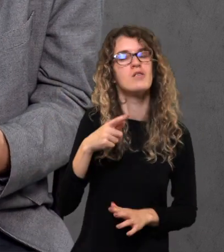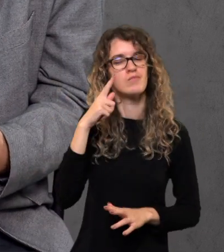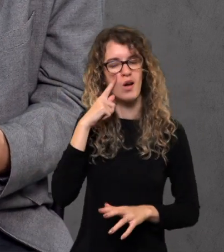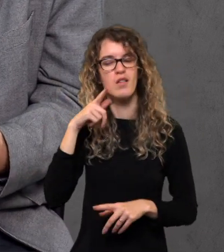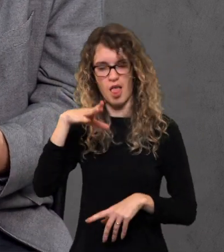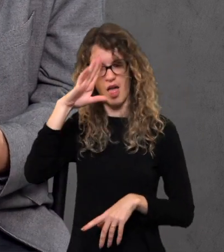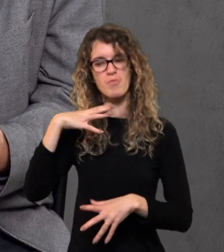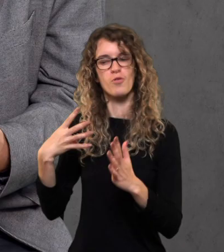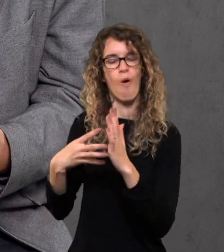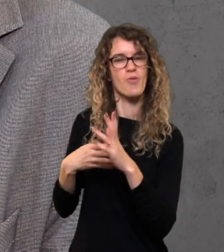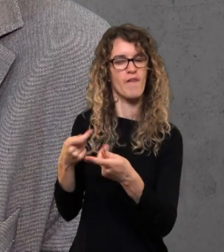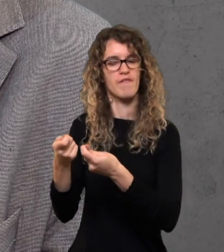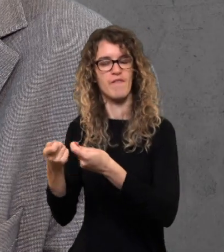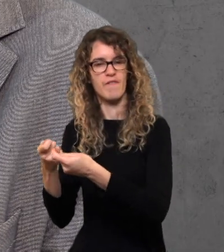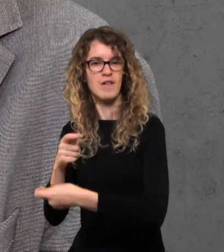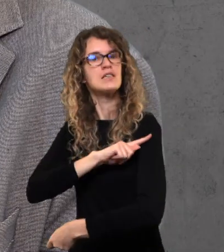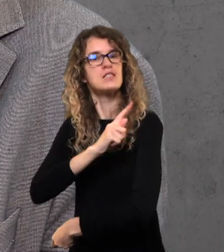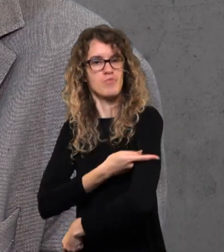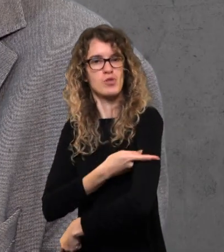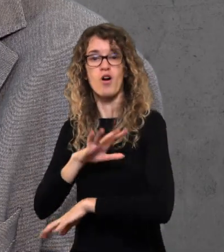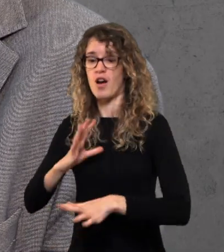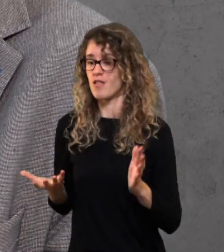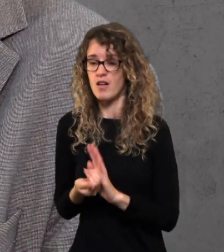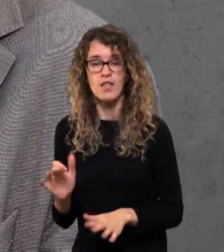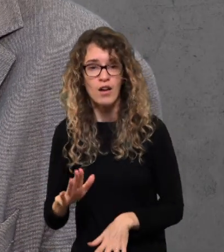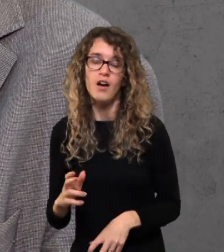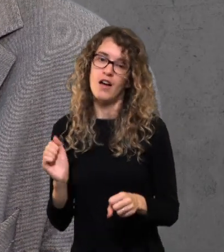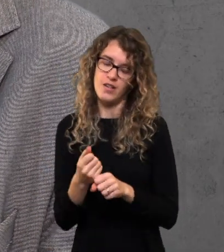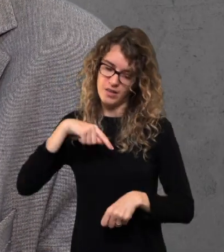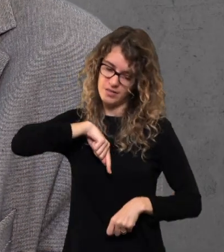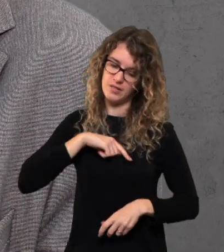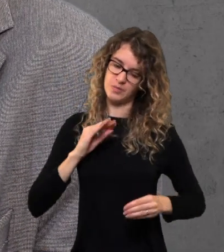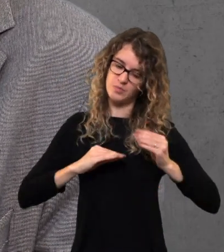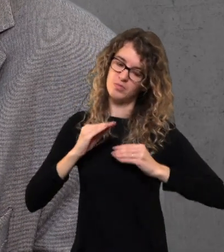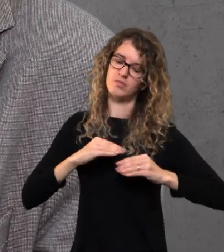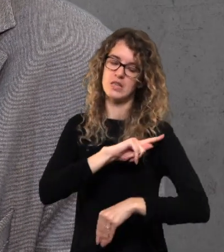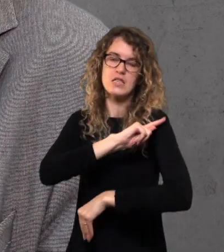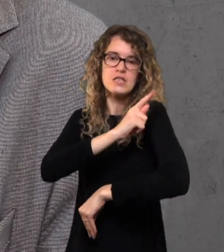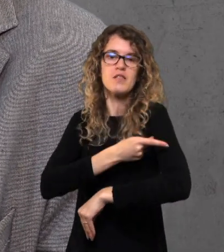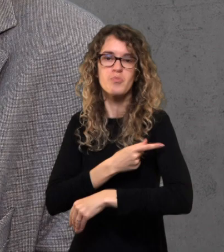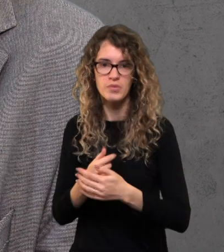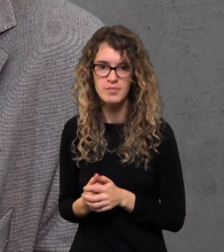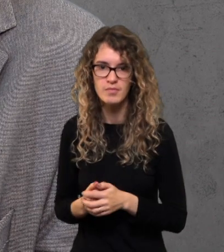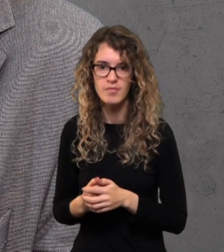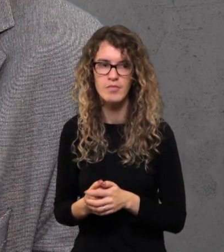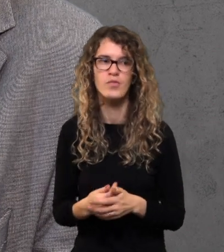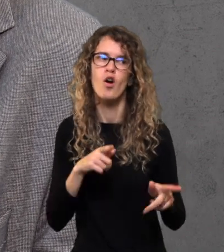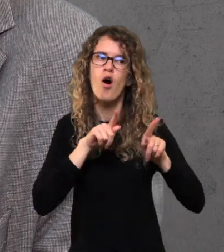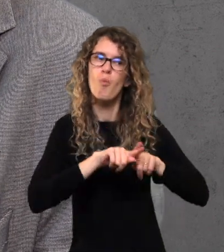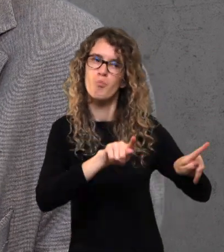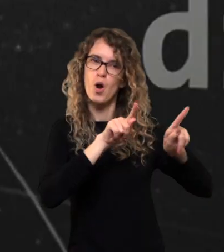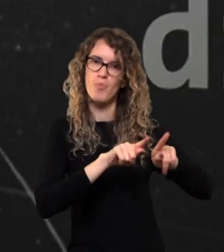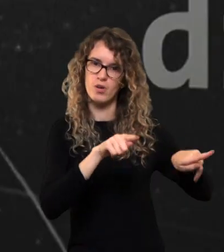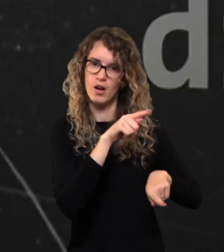negauni. Jeigu gauni, tu sugebi dominuoti, tu asistiprausi. Negauni, nu, reiškia, reikia stiprinti save.